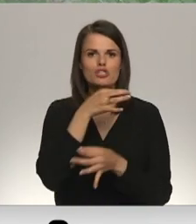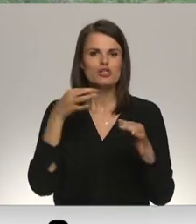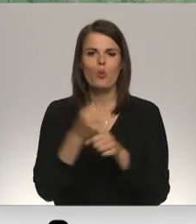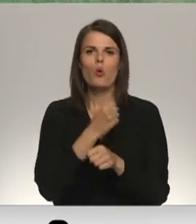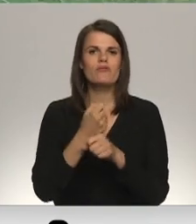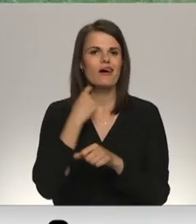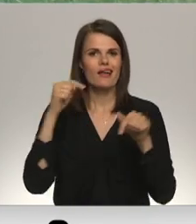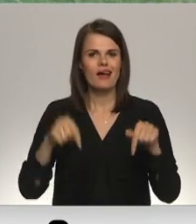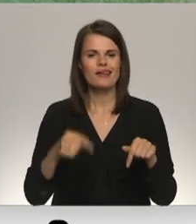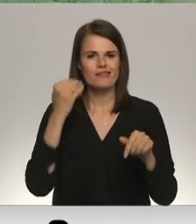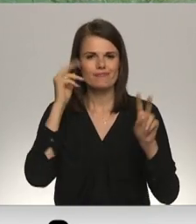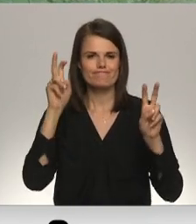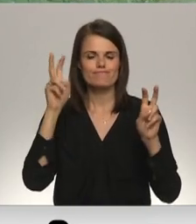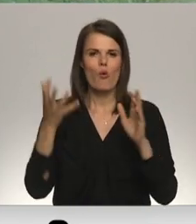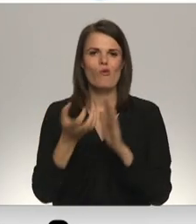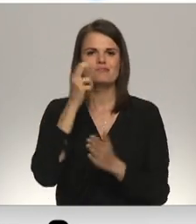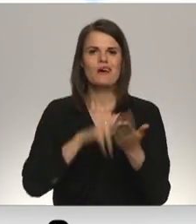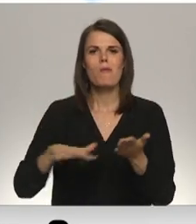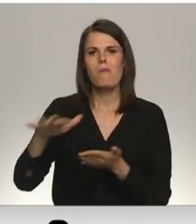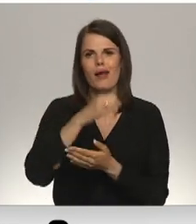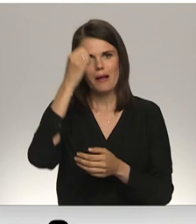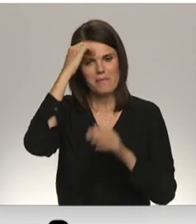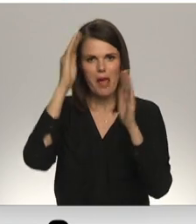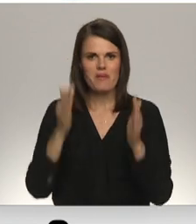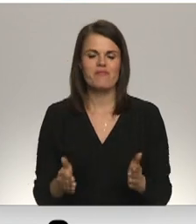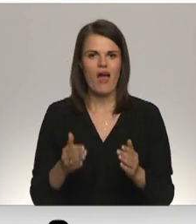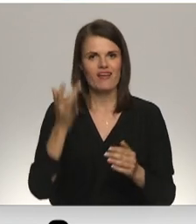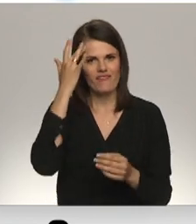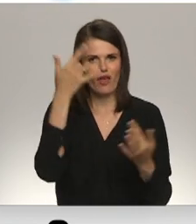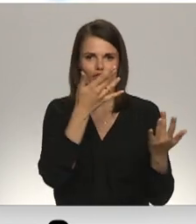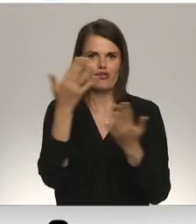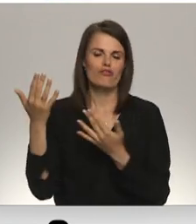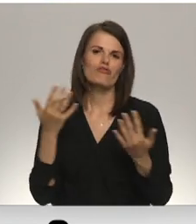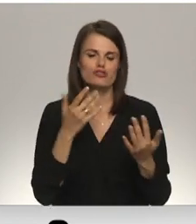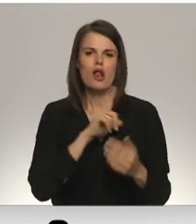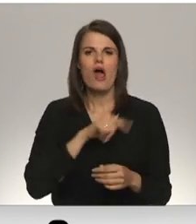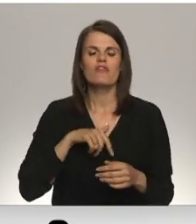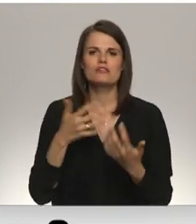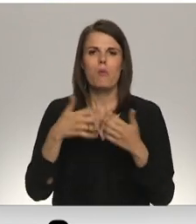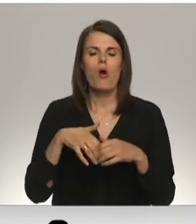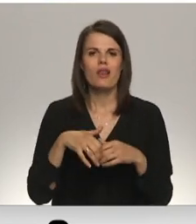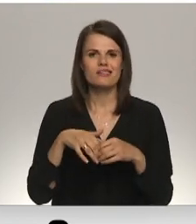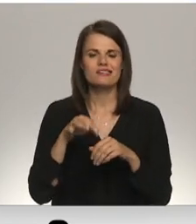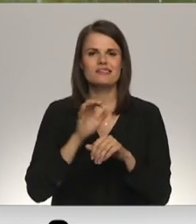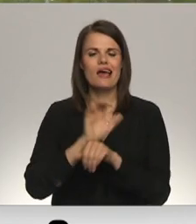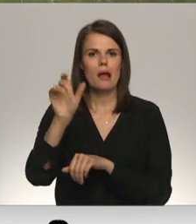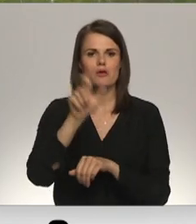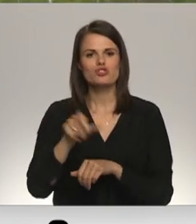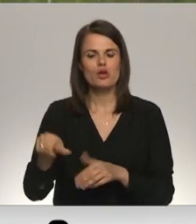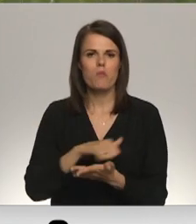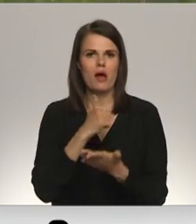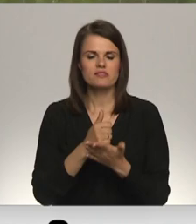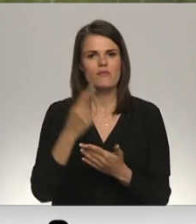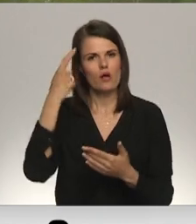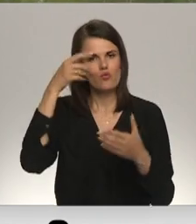Rīgā, tā saukto uzvarsparka piemenekli. Viedokļi ir dažādi. Latvijas politiski represēto apvienības pārstāvi Dzintra Geka, kuri ir